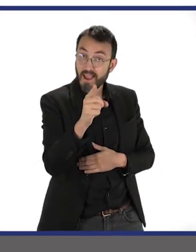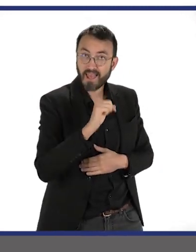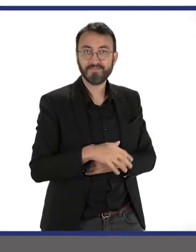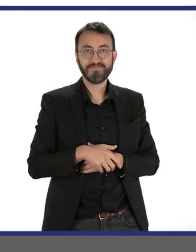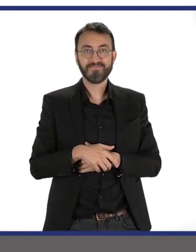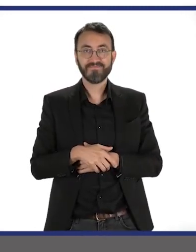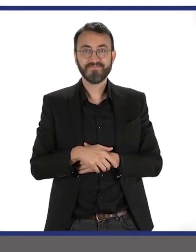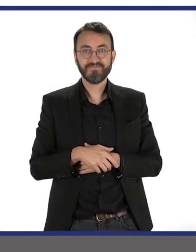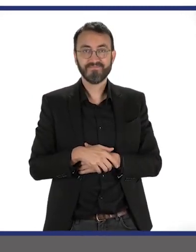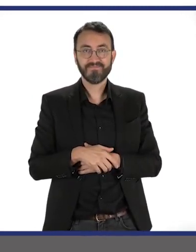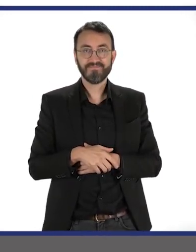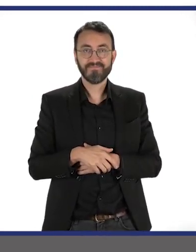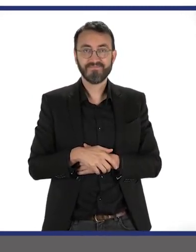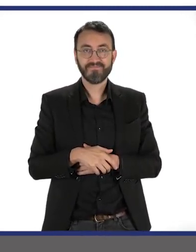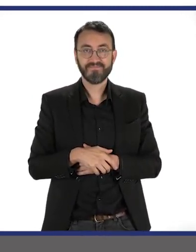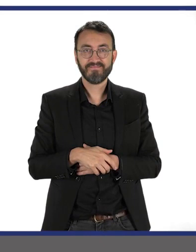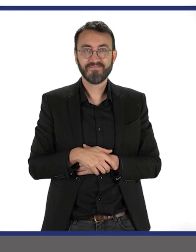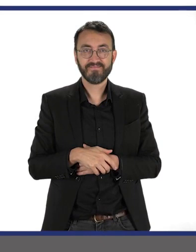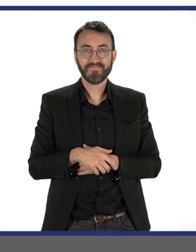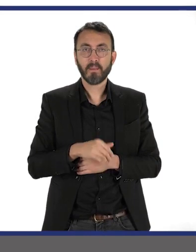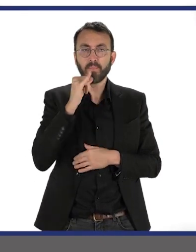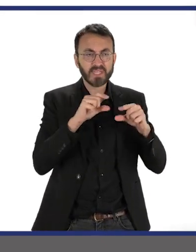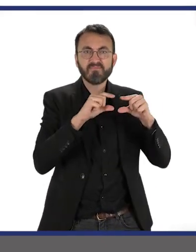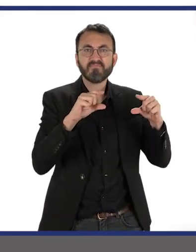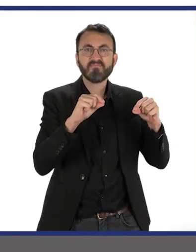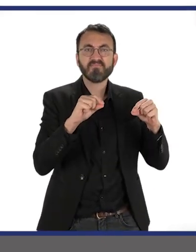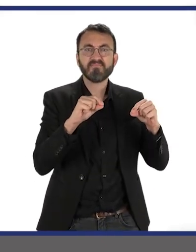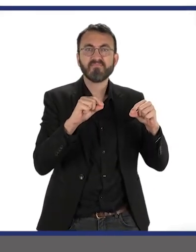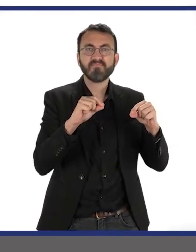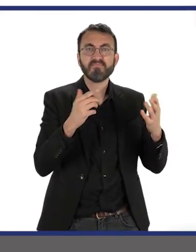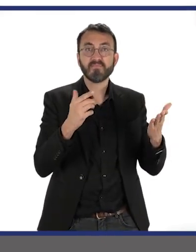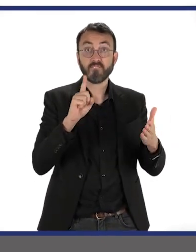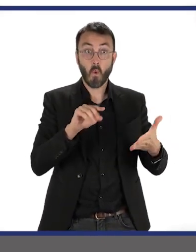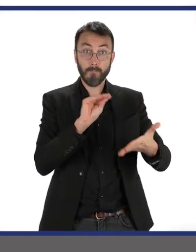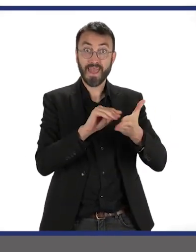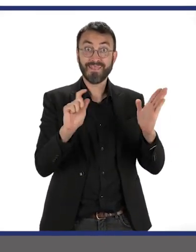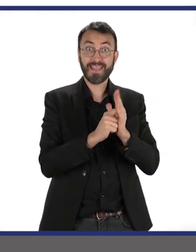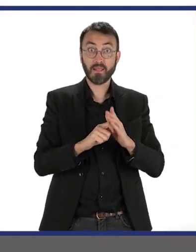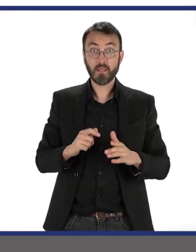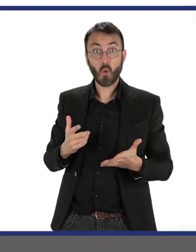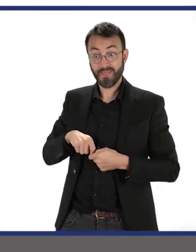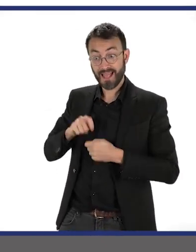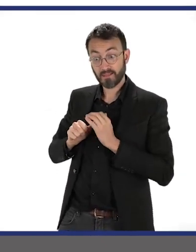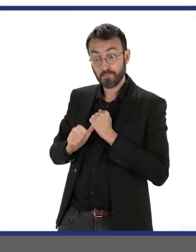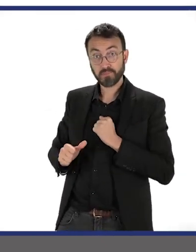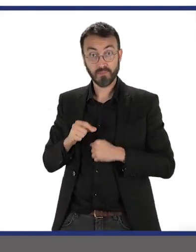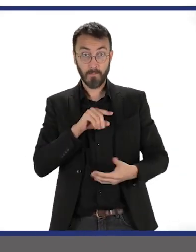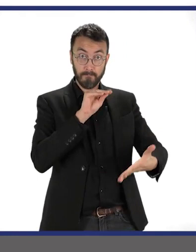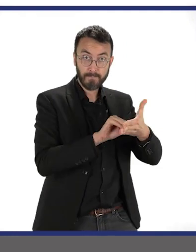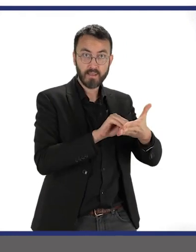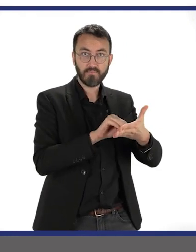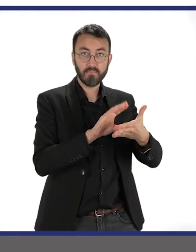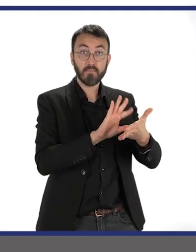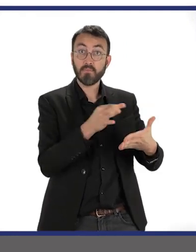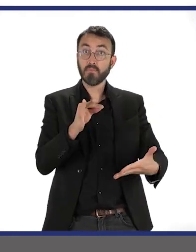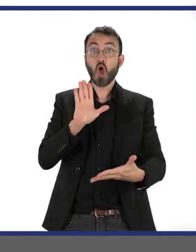et ici. La petite étiquette sur laquelle vous devez absolument noter la date à laquelle vous avez